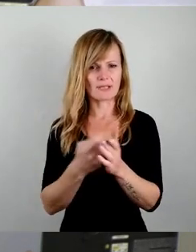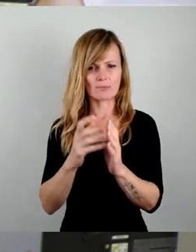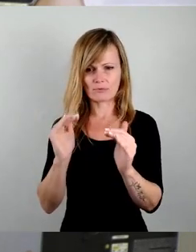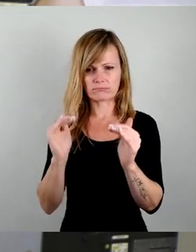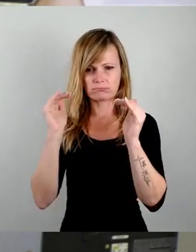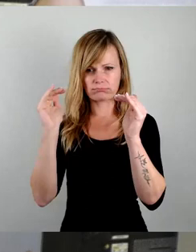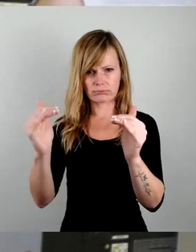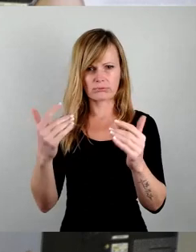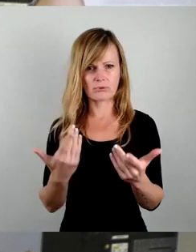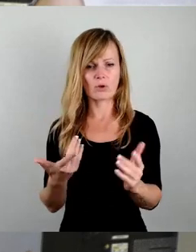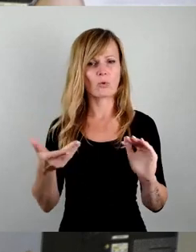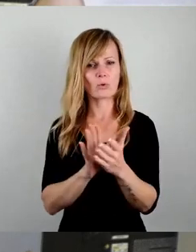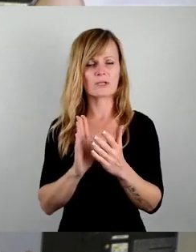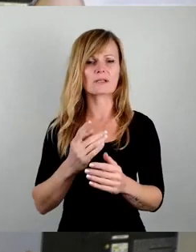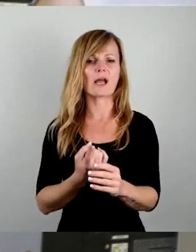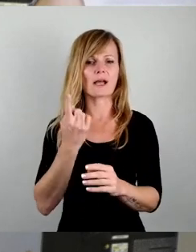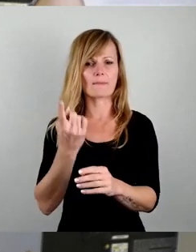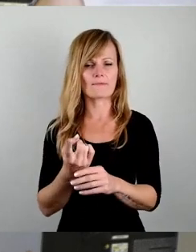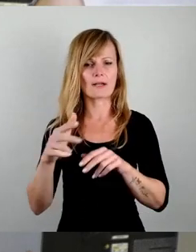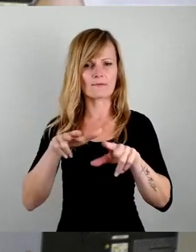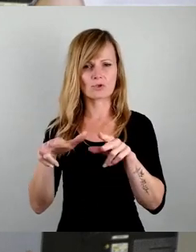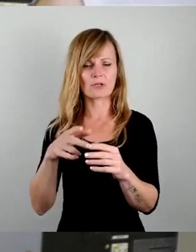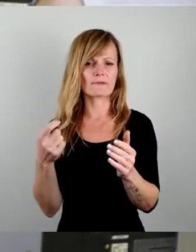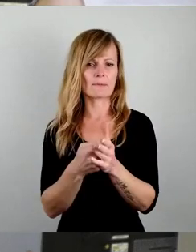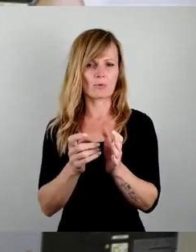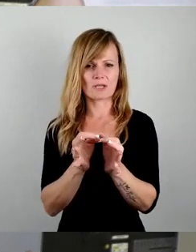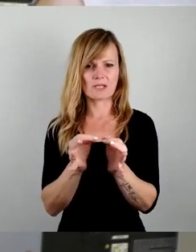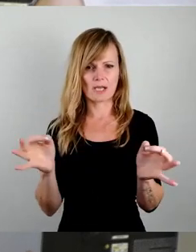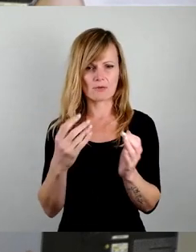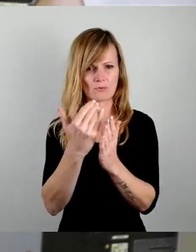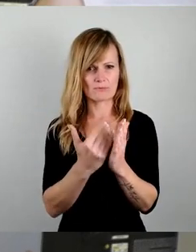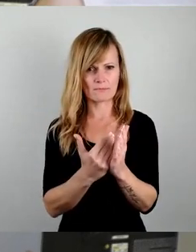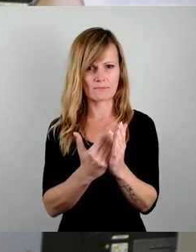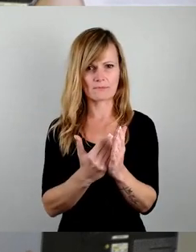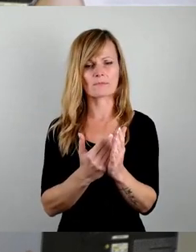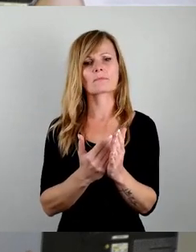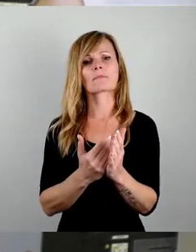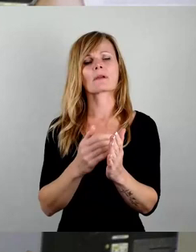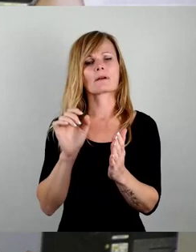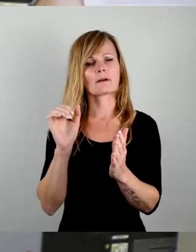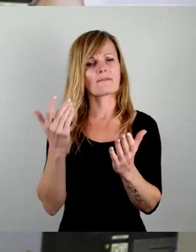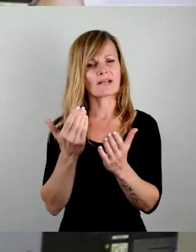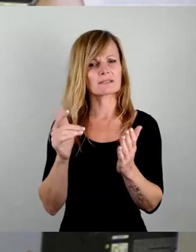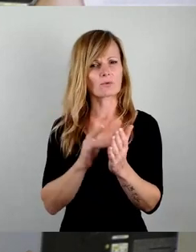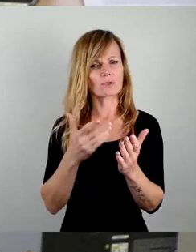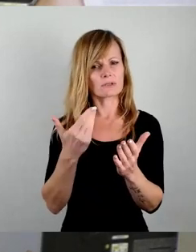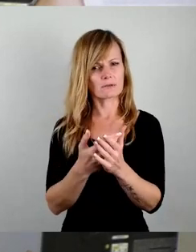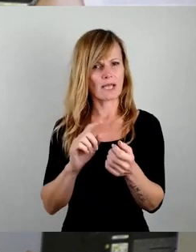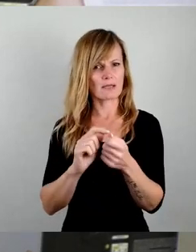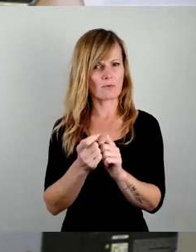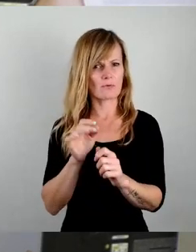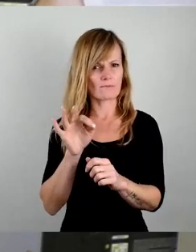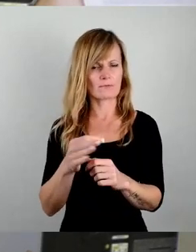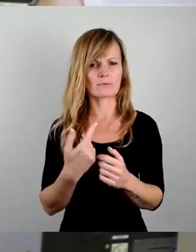-Satzung. Was sind eigentlich die Hauptgründe für die Änderung der Abfallwirtschaftsgebühren-Satzung? Die Gebührensteigerungen von rund